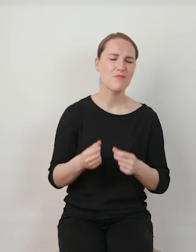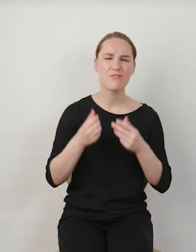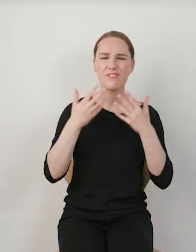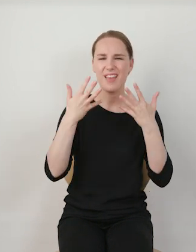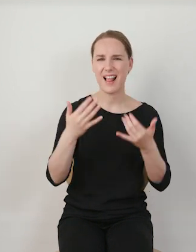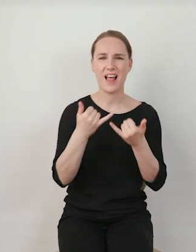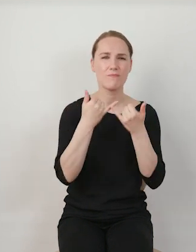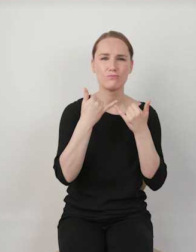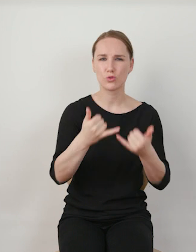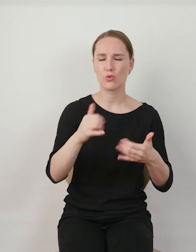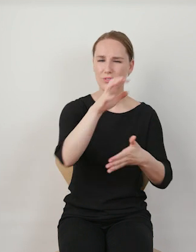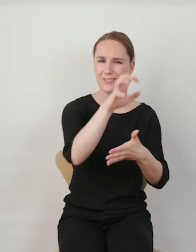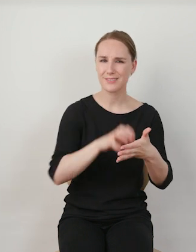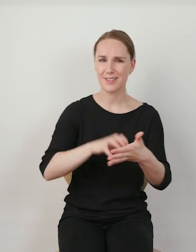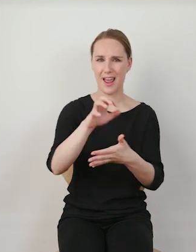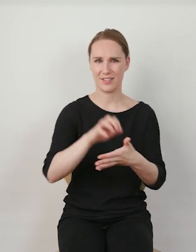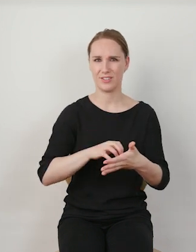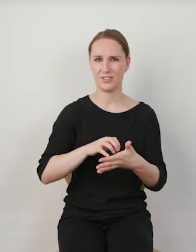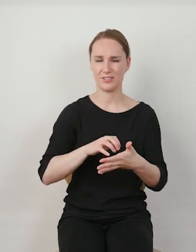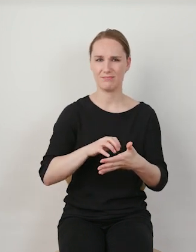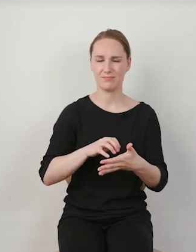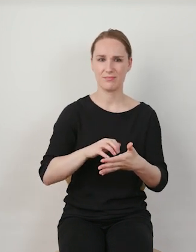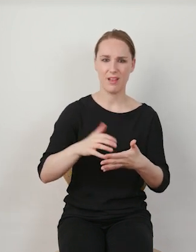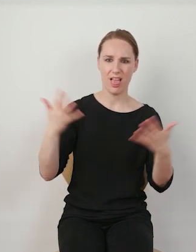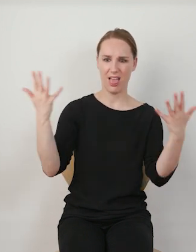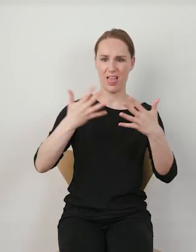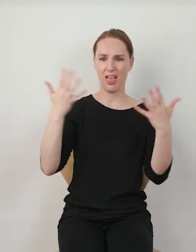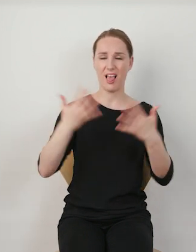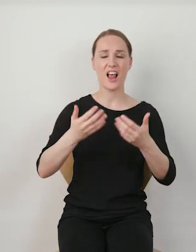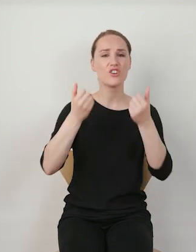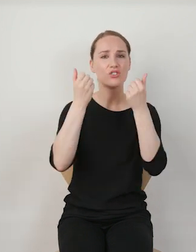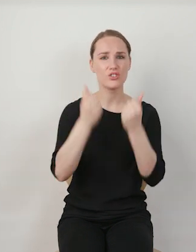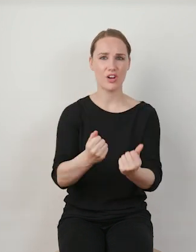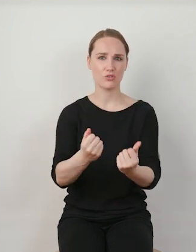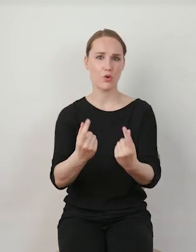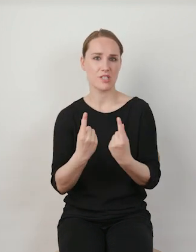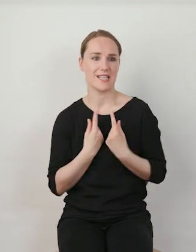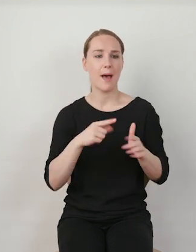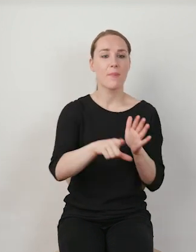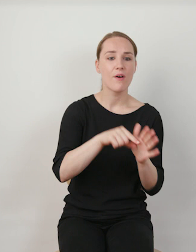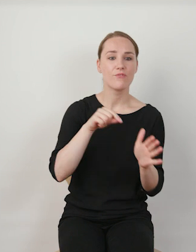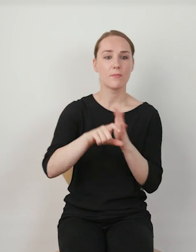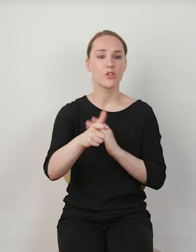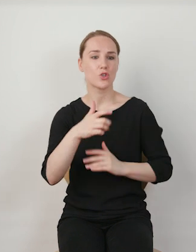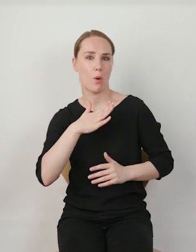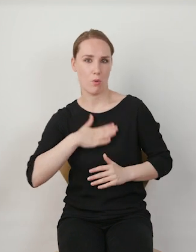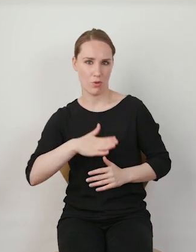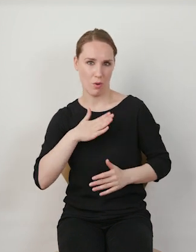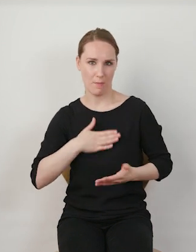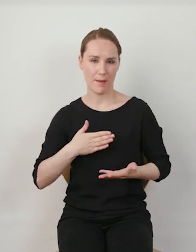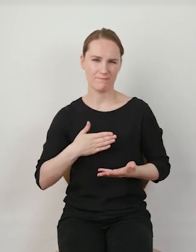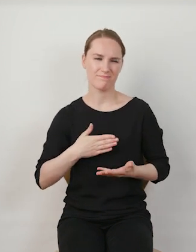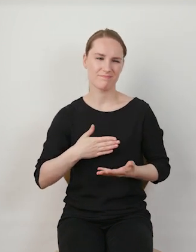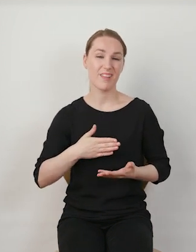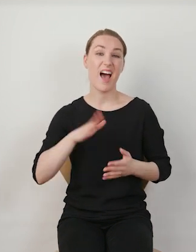różnorodnych treści, ciężko nam samodzielnie wyselekcjonować to, co będzie dla nas interesujące. Albo